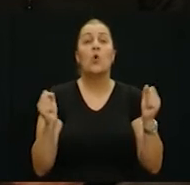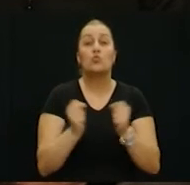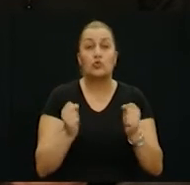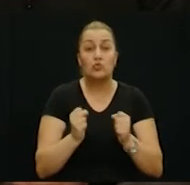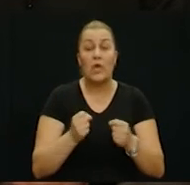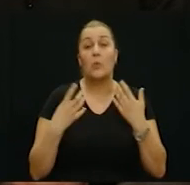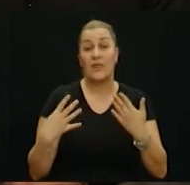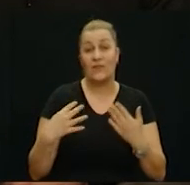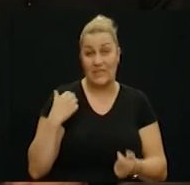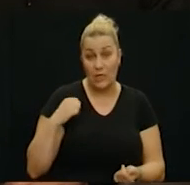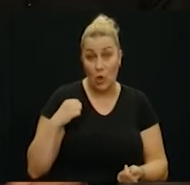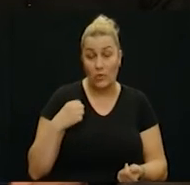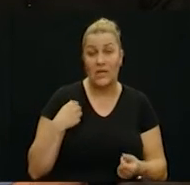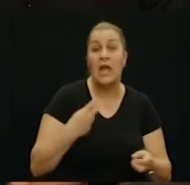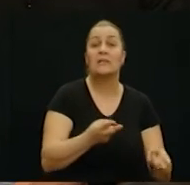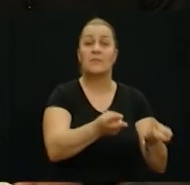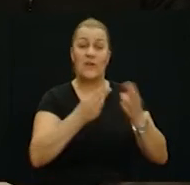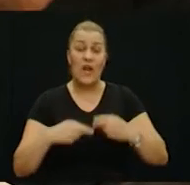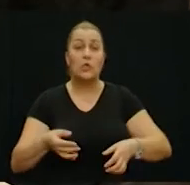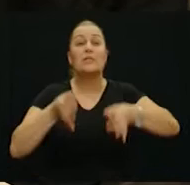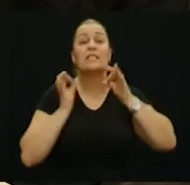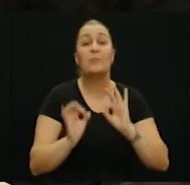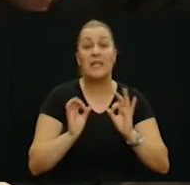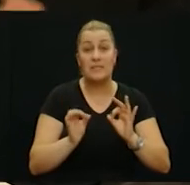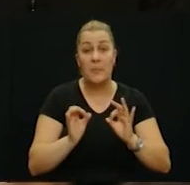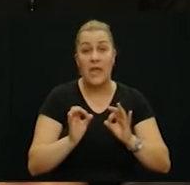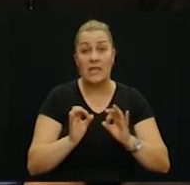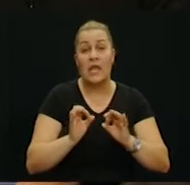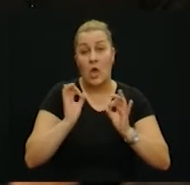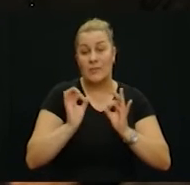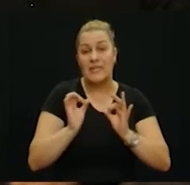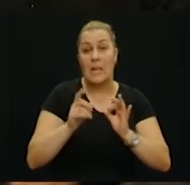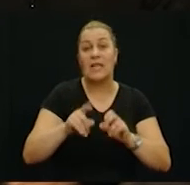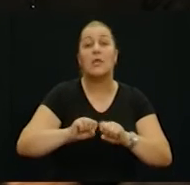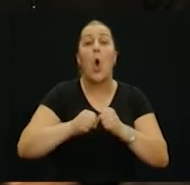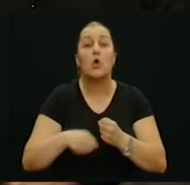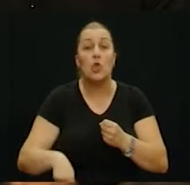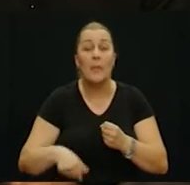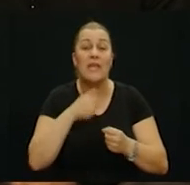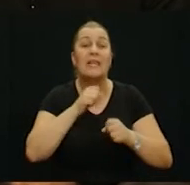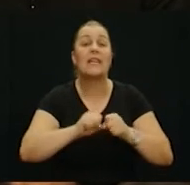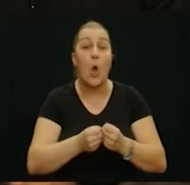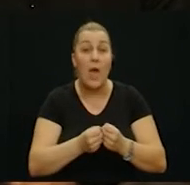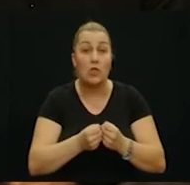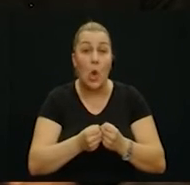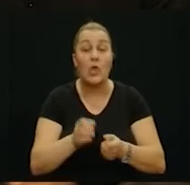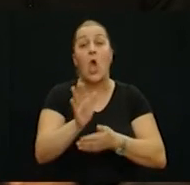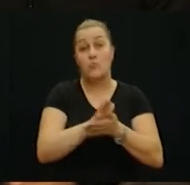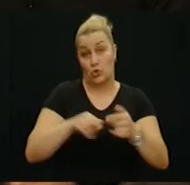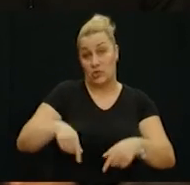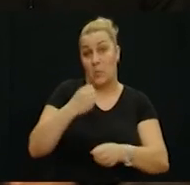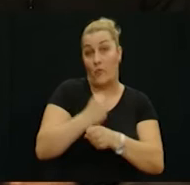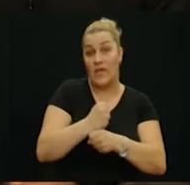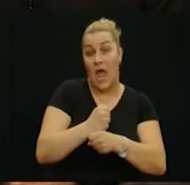u studijenom 90. godine vratio sa specializaciji iz ortopedije i traumatologije i počeo raditi ovdje